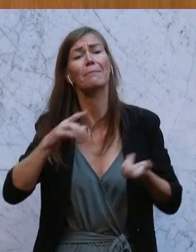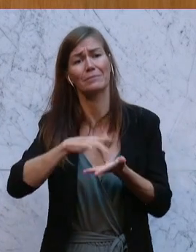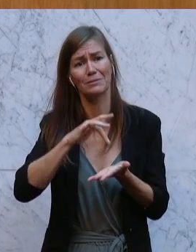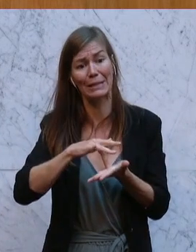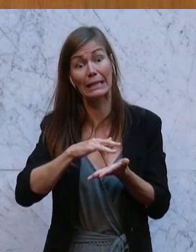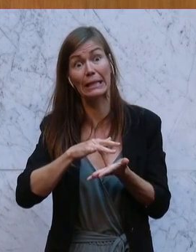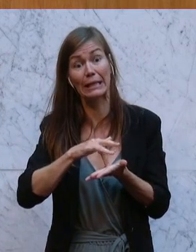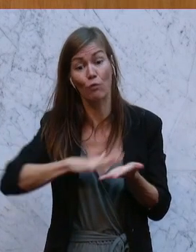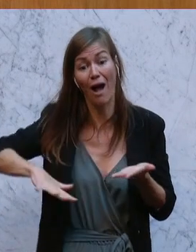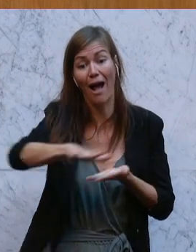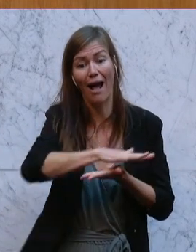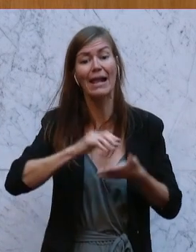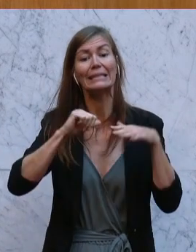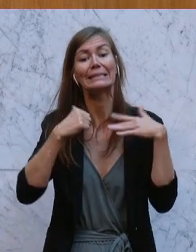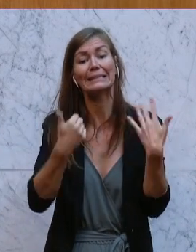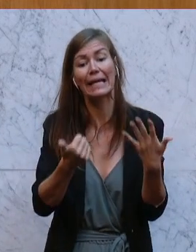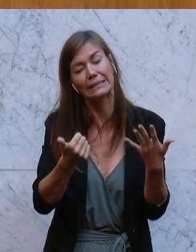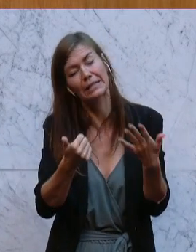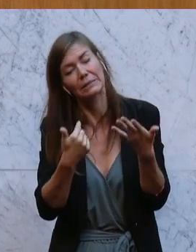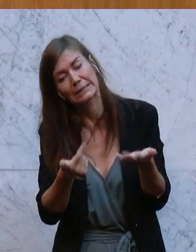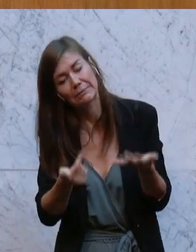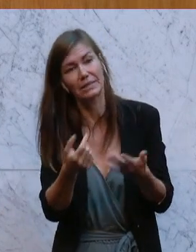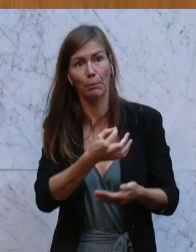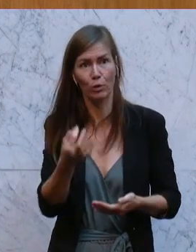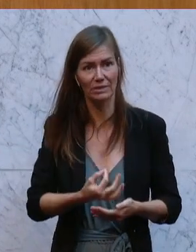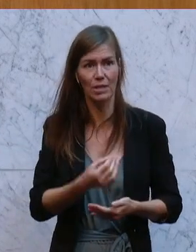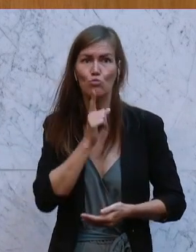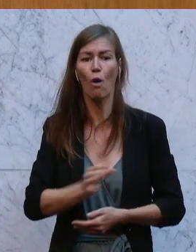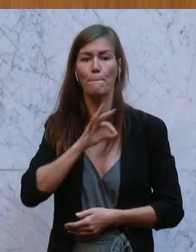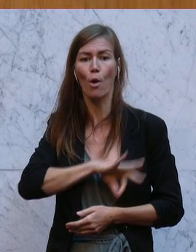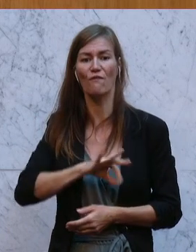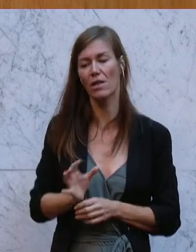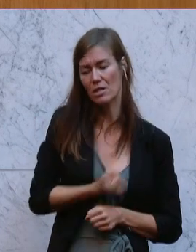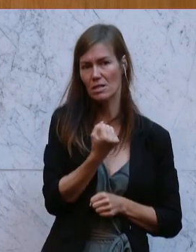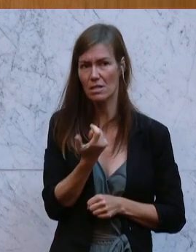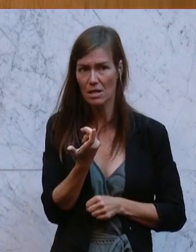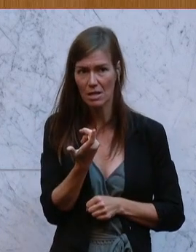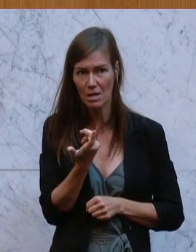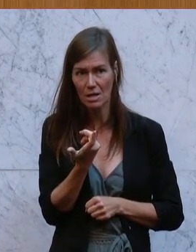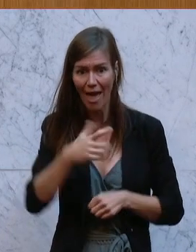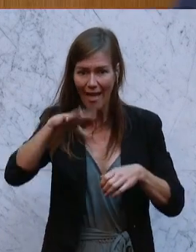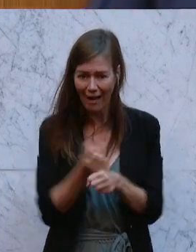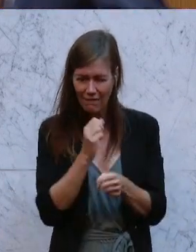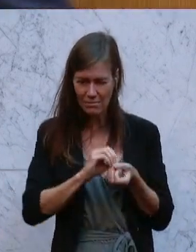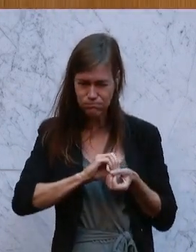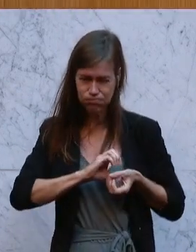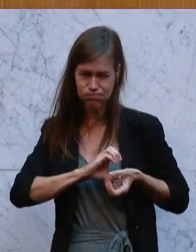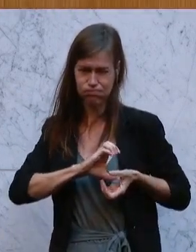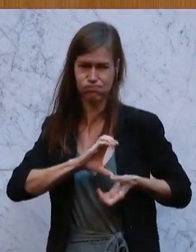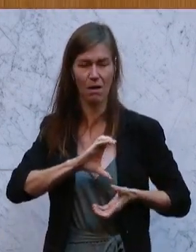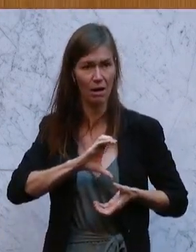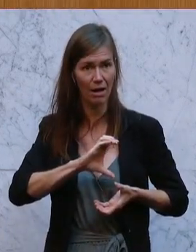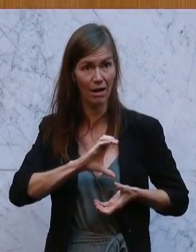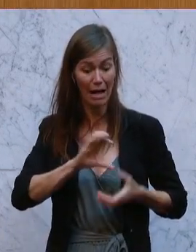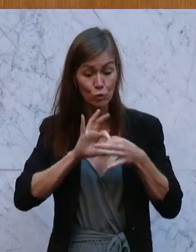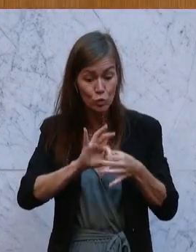gegeben hat, auch im Lebensmittelbereich, profitgetrieben waren, die haben nur die Gewinne erhöht und nicht irgendetwas zu